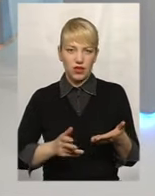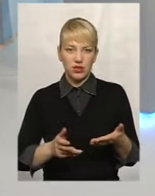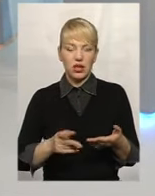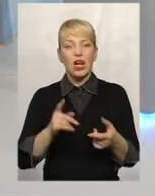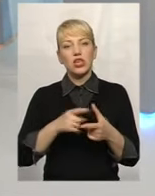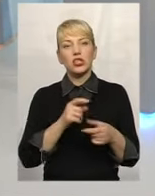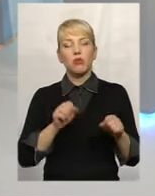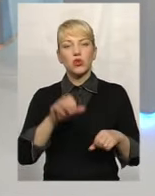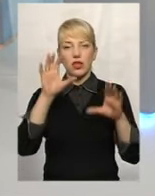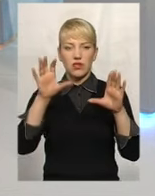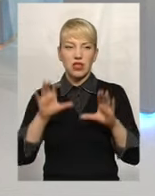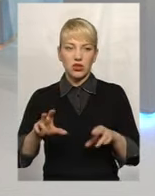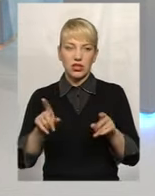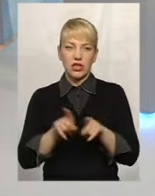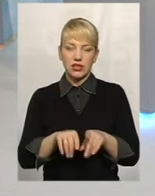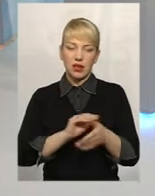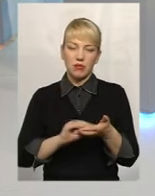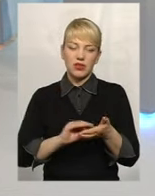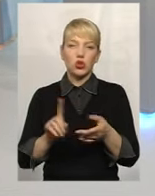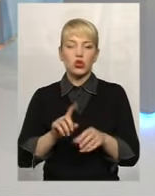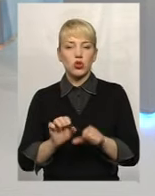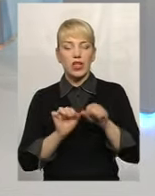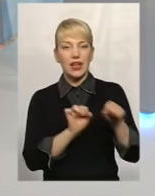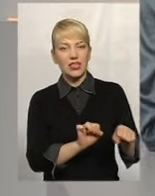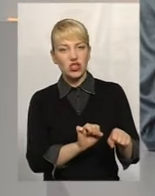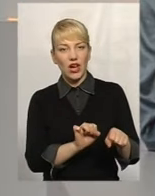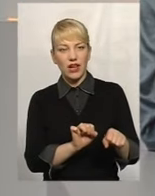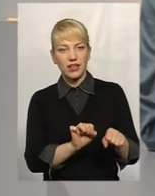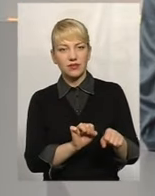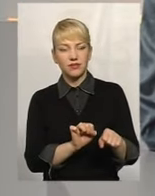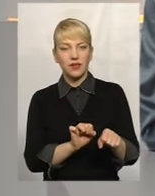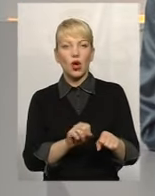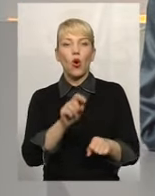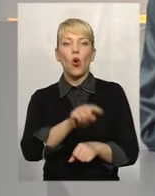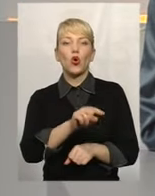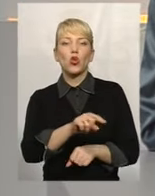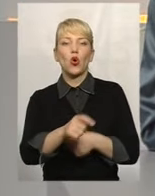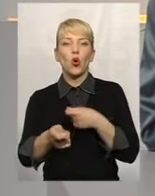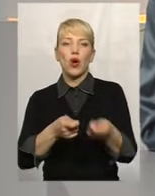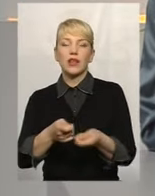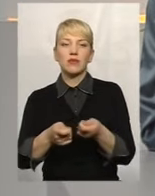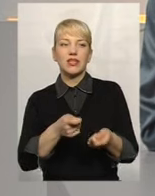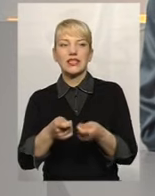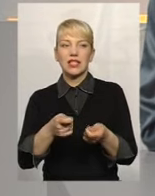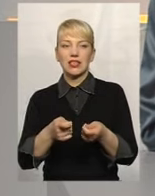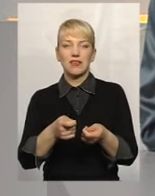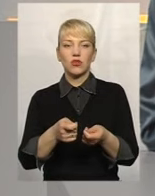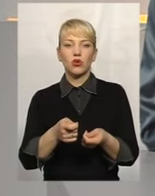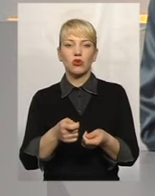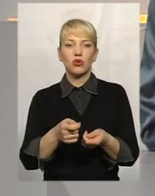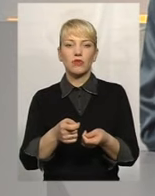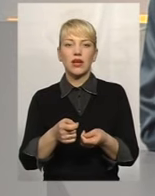законодавство прописано таким чином, що все-таки захищає того адміністративного керівника,